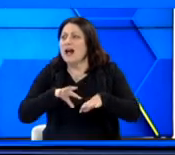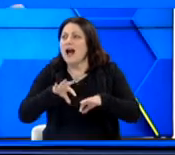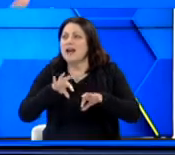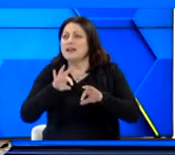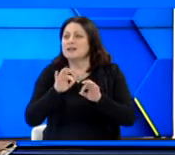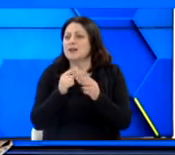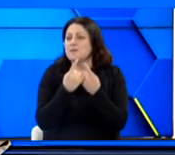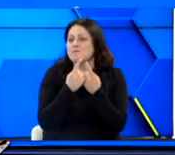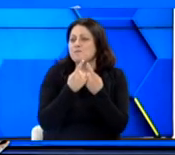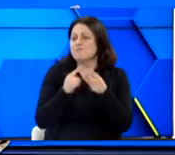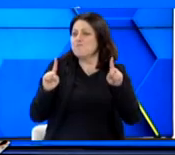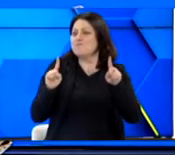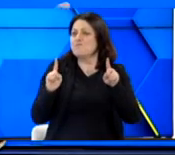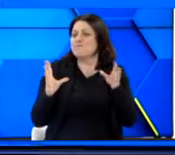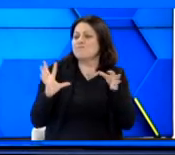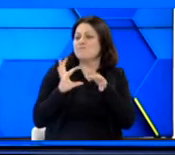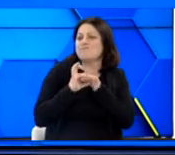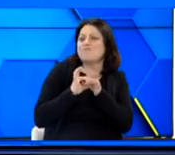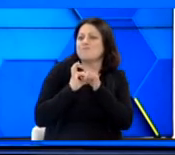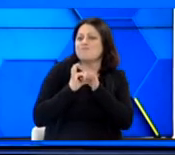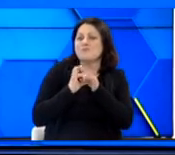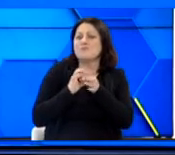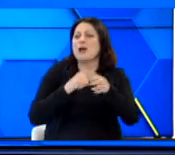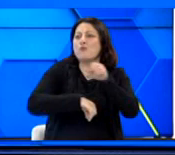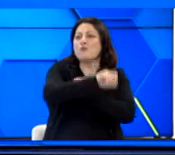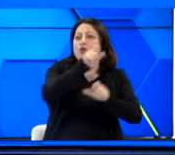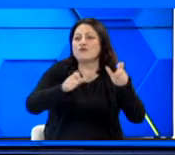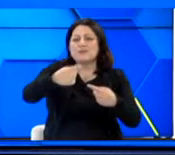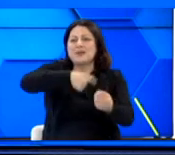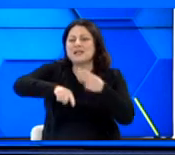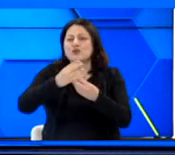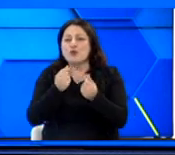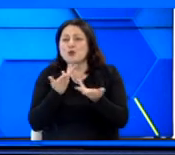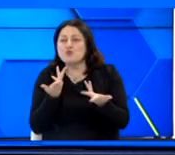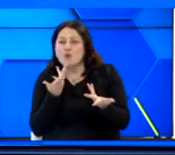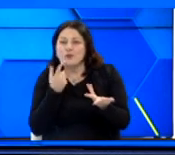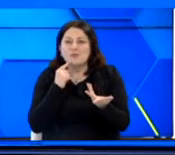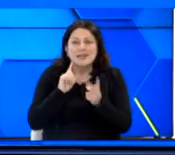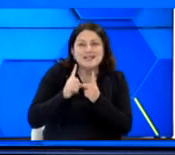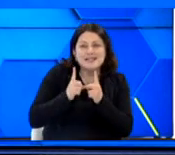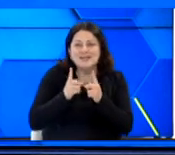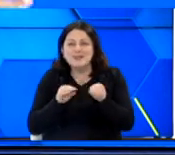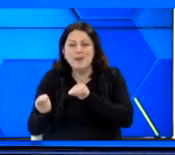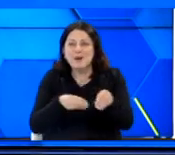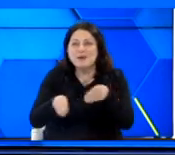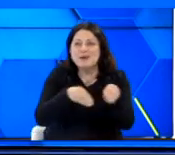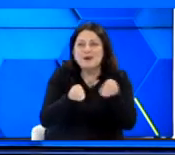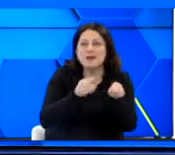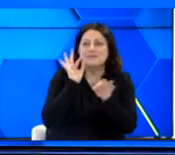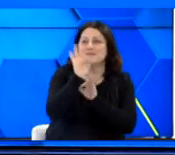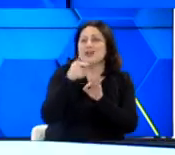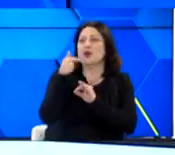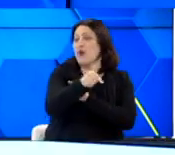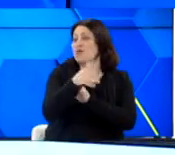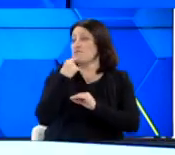δεσμός ανάμεσα στους παίκτες και στο πώς συνεννούνται για να έρθει το goal, να έρθει το επιθυμητό αποτέλεσμα. Και αυτό είναι αξιοθαύμαστο, μπορώ να πω.